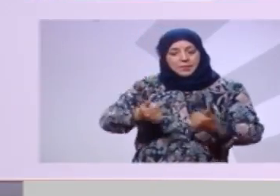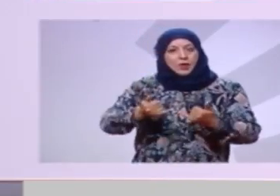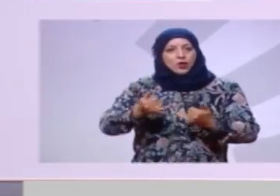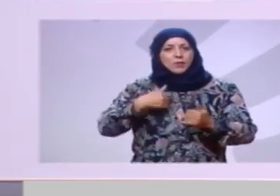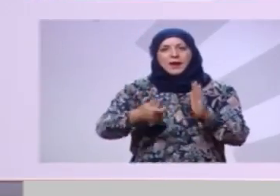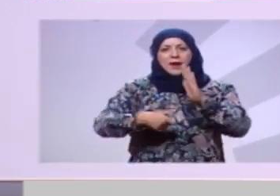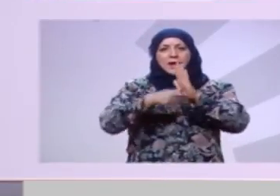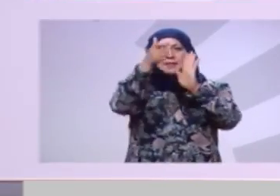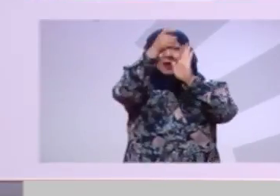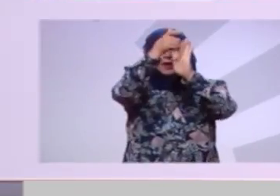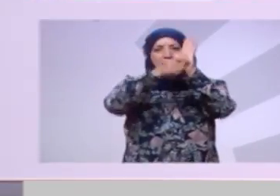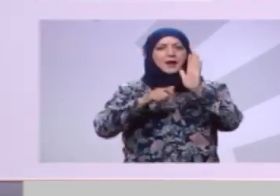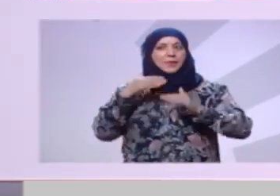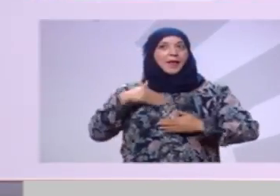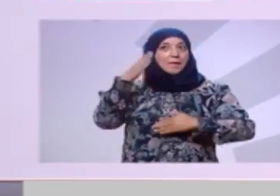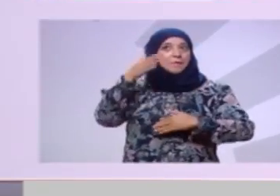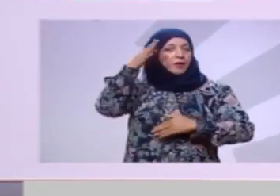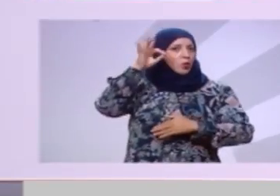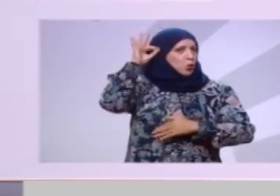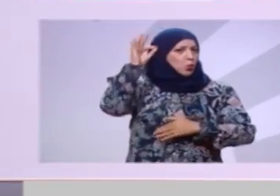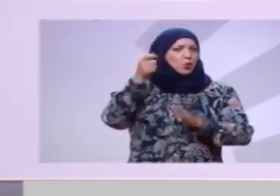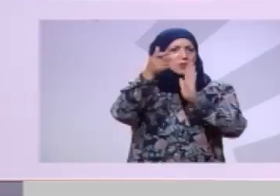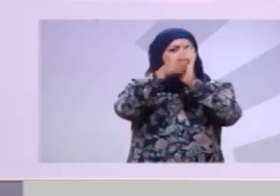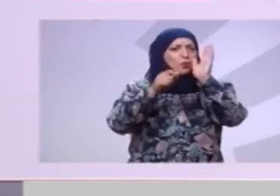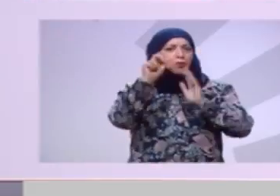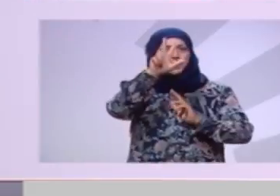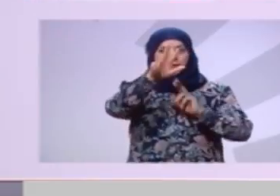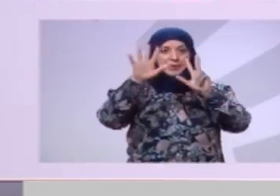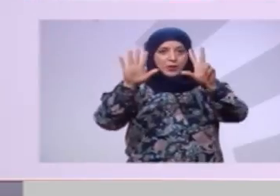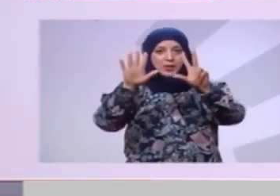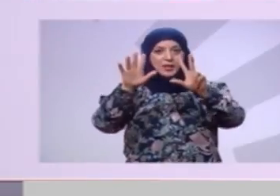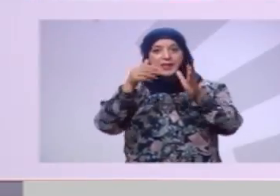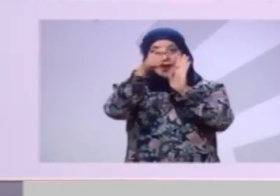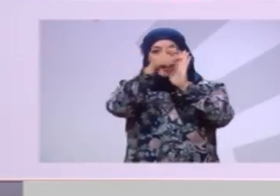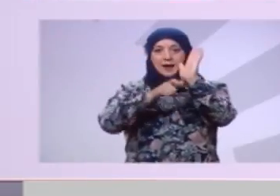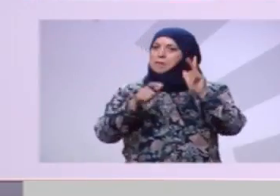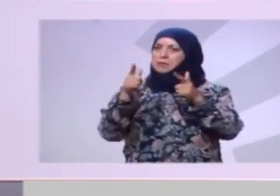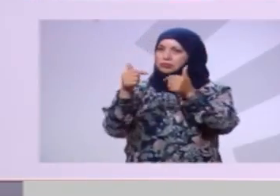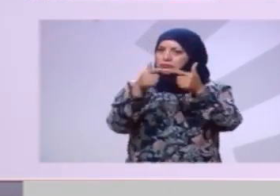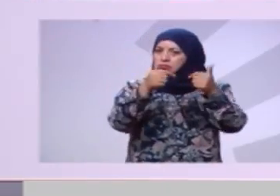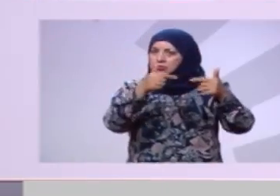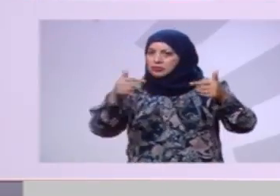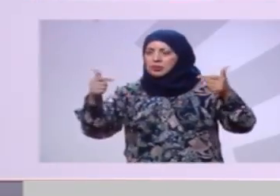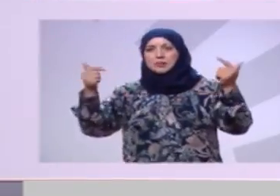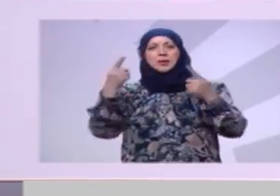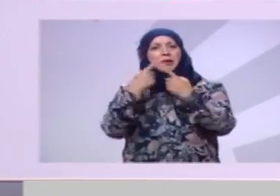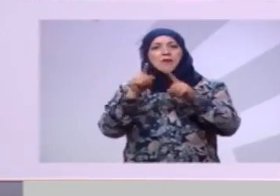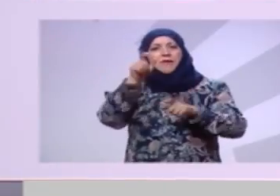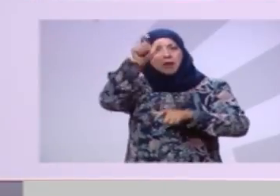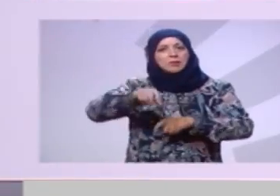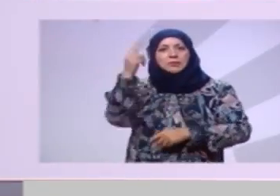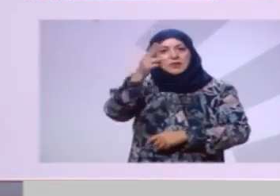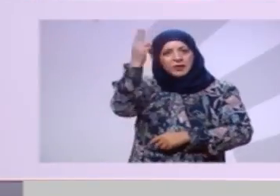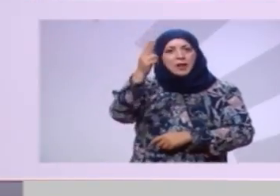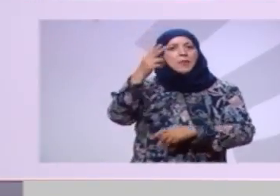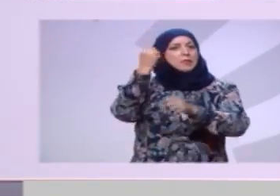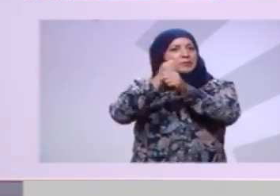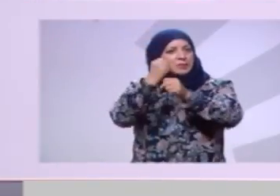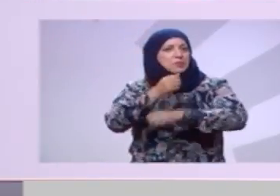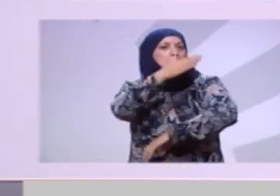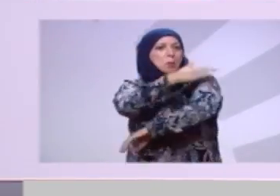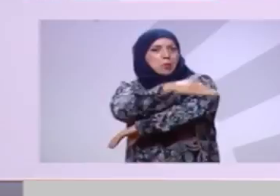أفاق تونس عن جهة المنستير ورقمها 38 هذه القائمة متكاملة ومتنوعة فيها الموظف والطالب والعامل وصحب